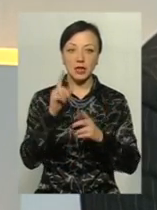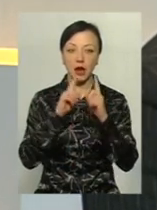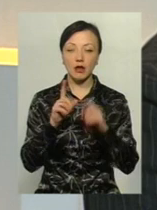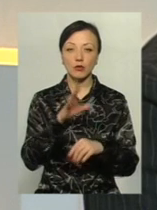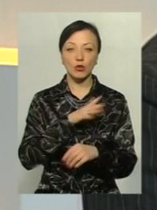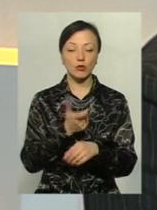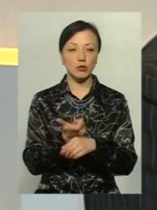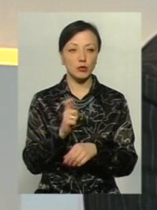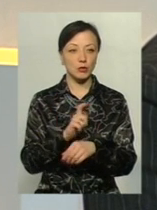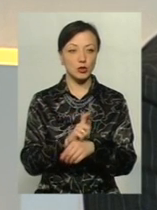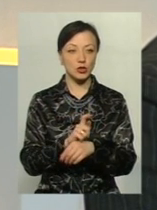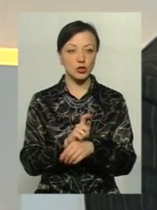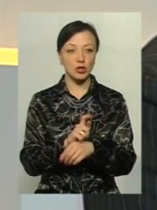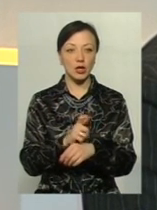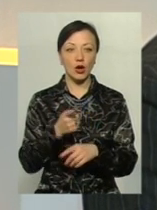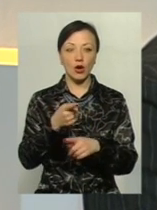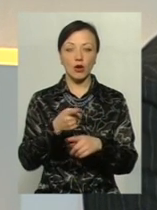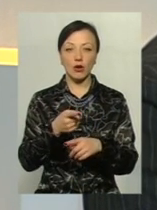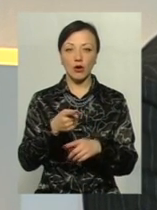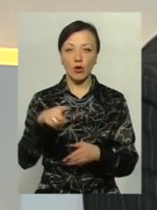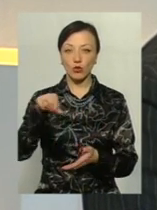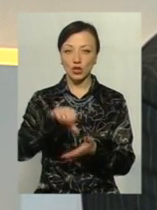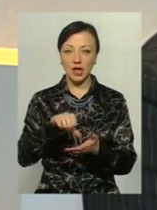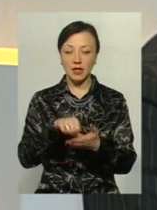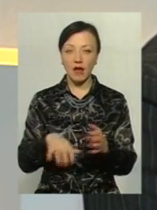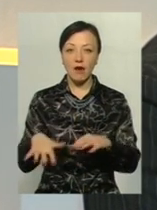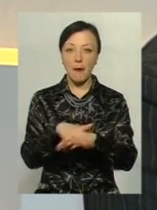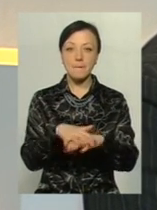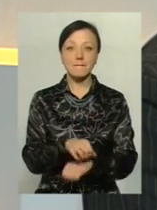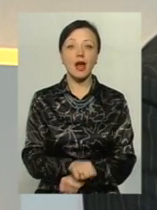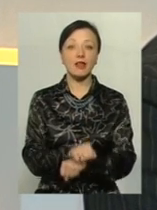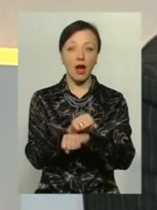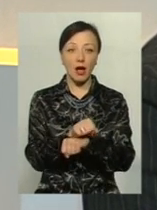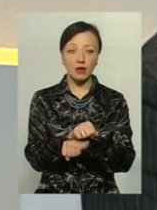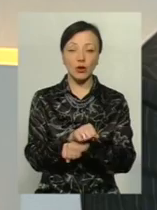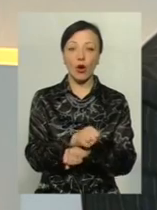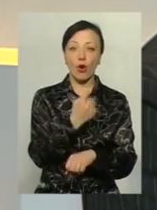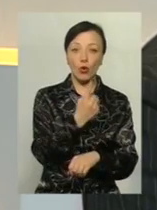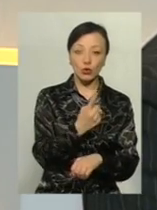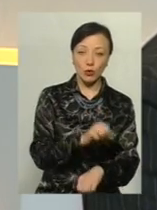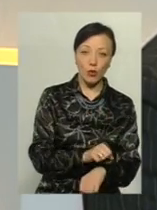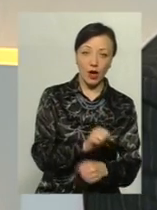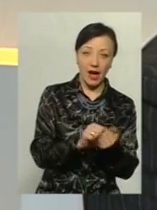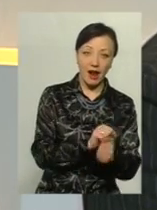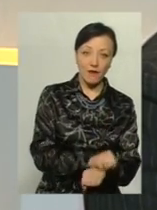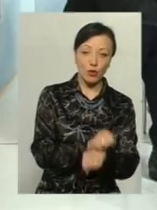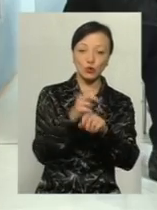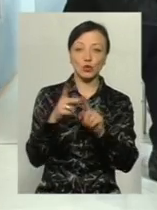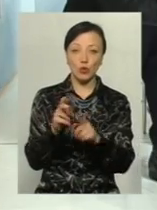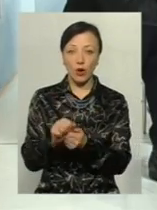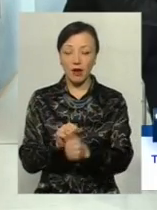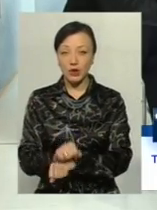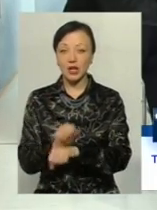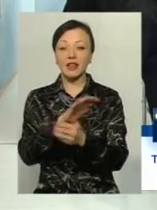більше десь до половини учасників Майдану, які одну-другу революцію відбули, боролися і тут